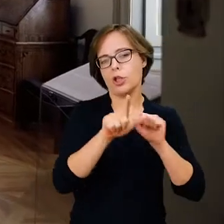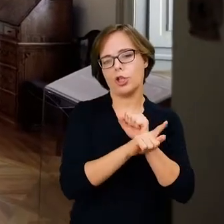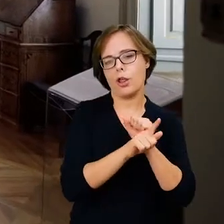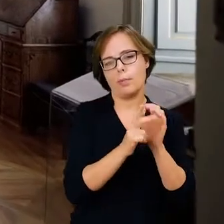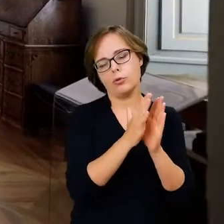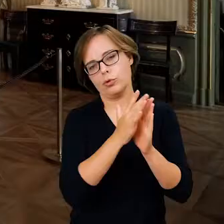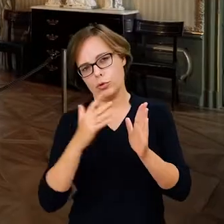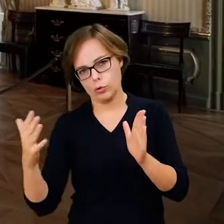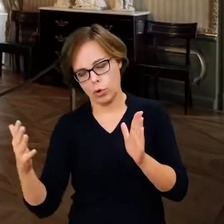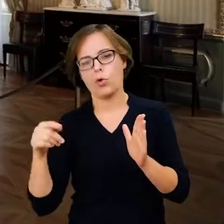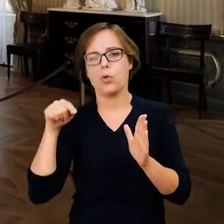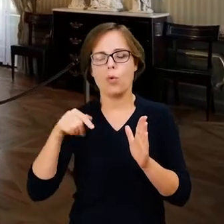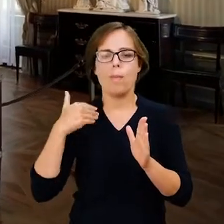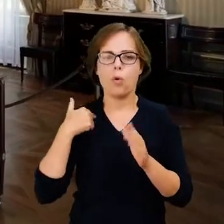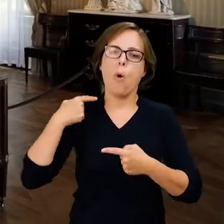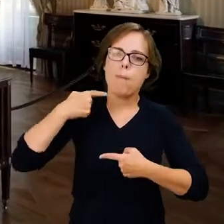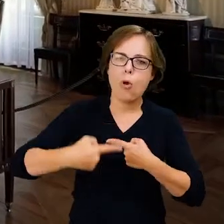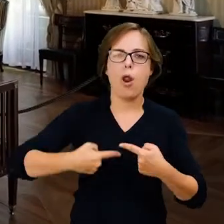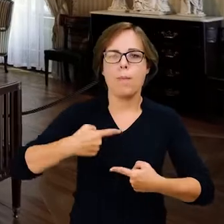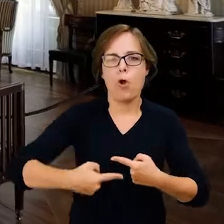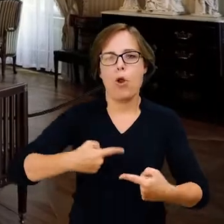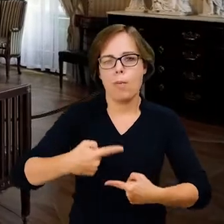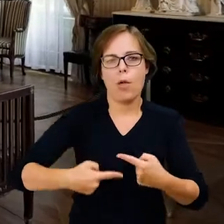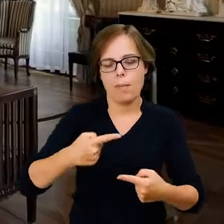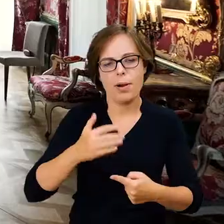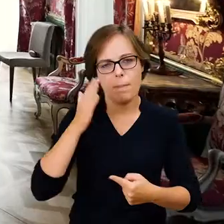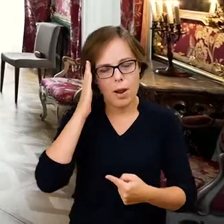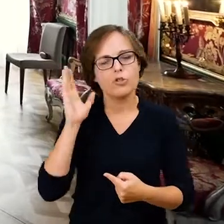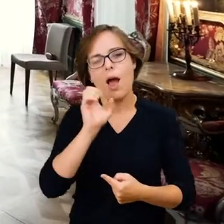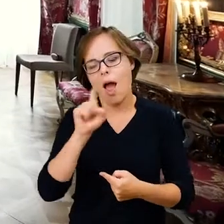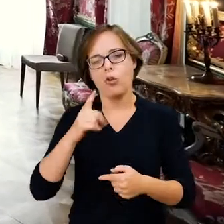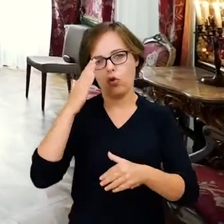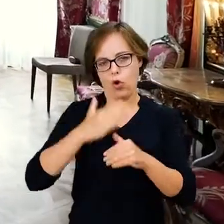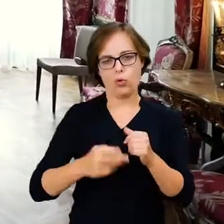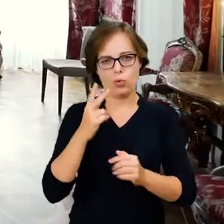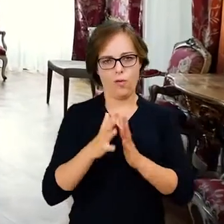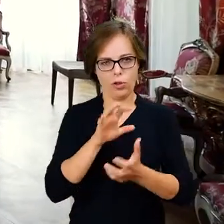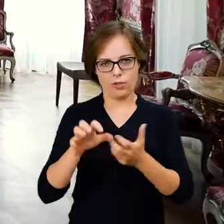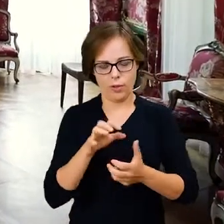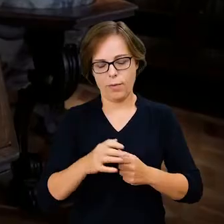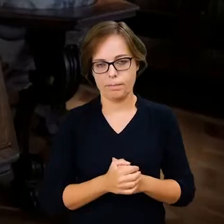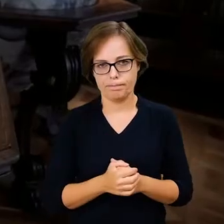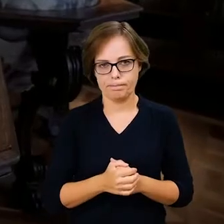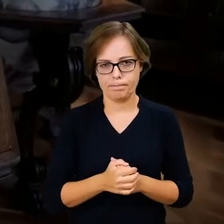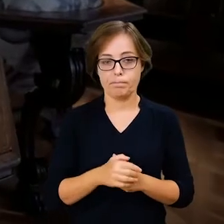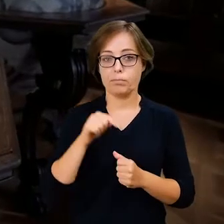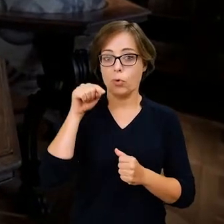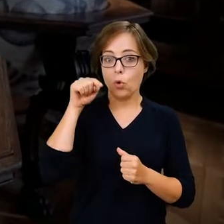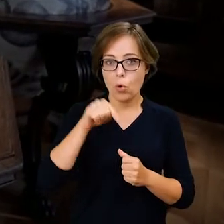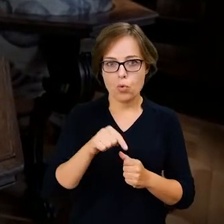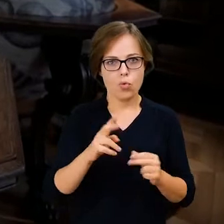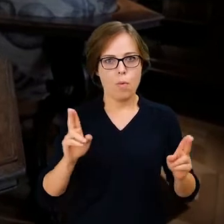XVIII wieku. I tak mieszkali tutaj z pokolenia na pokolenie aż do końca II wojny światowej. Jednymi z